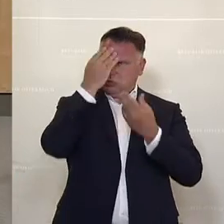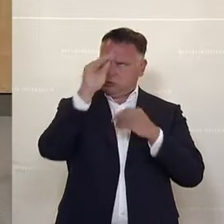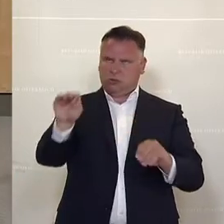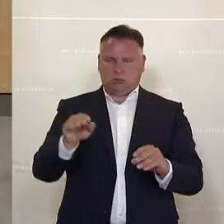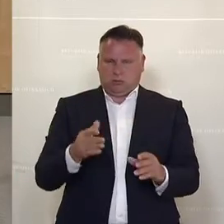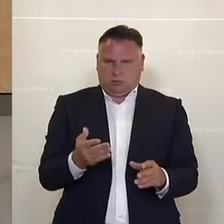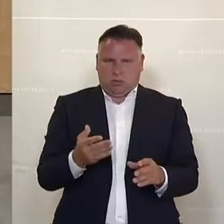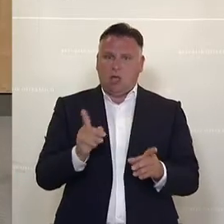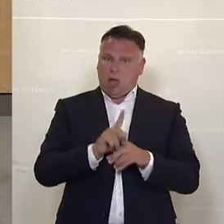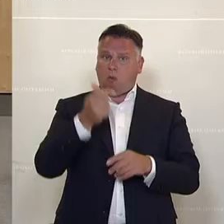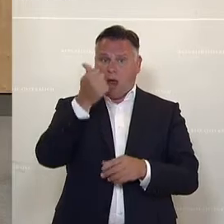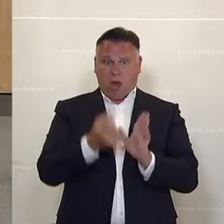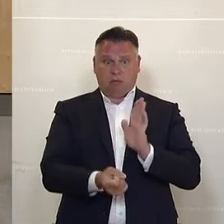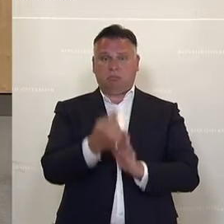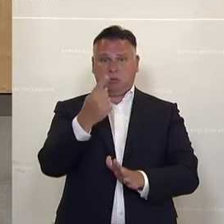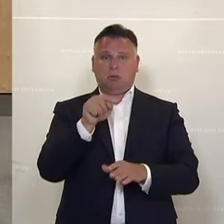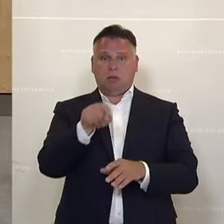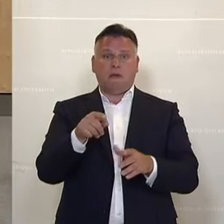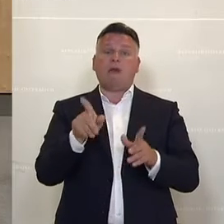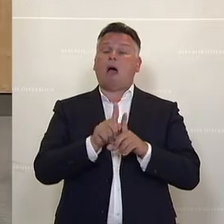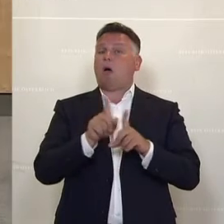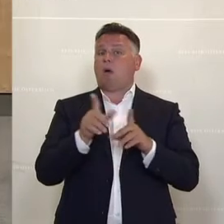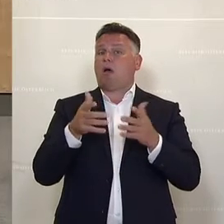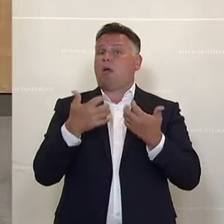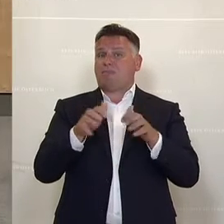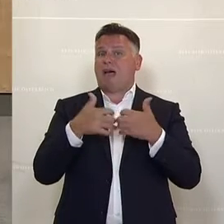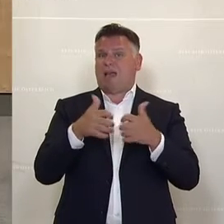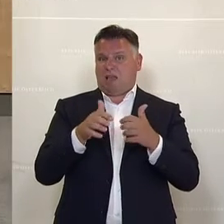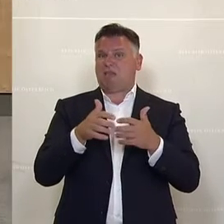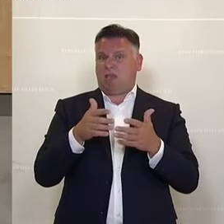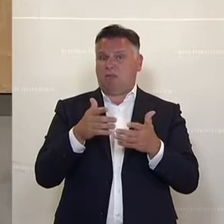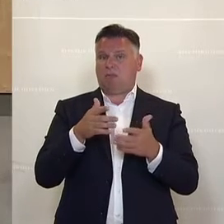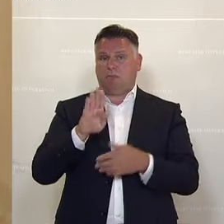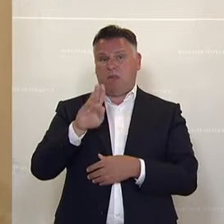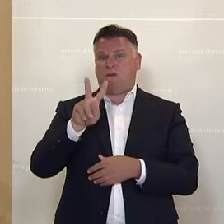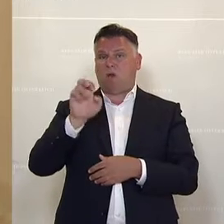hier das kaputte Nachrichtendienst BVD.